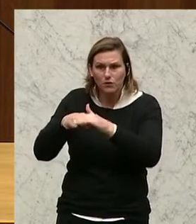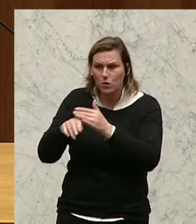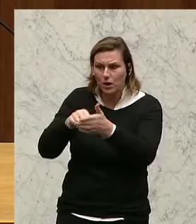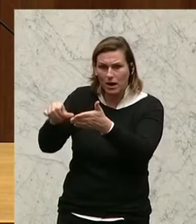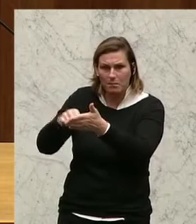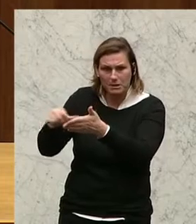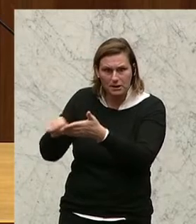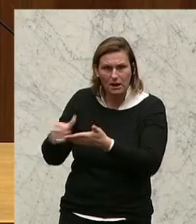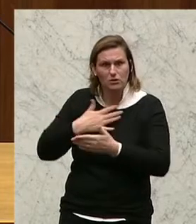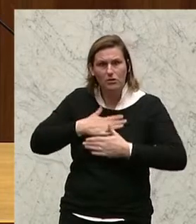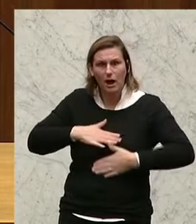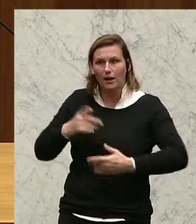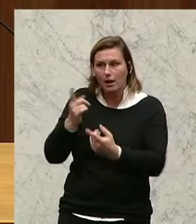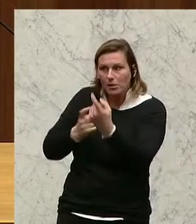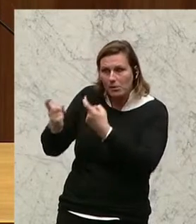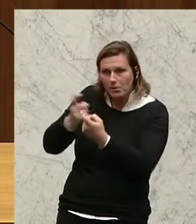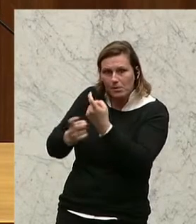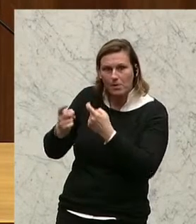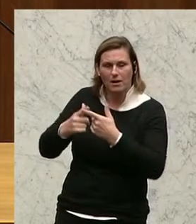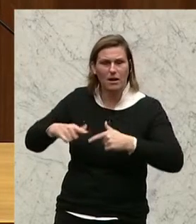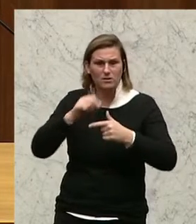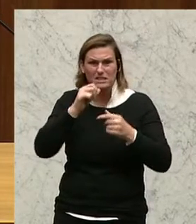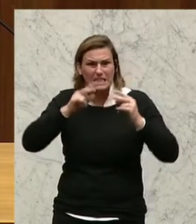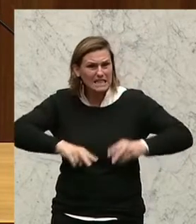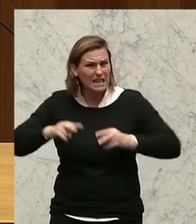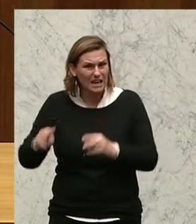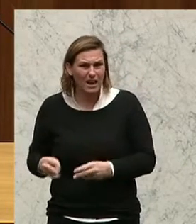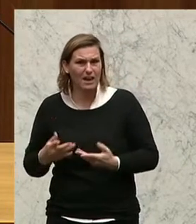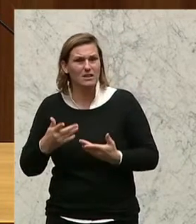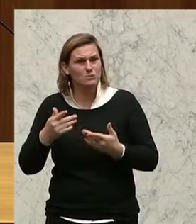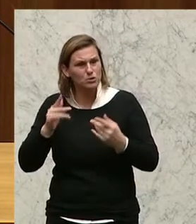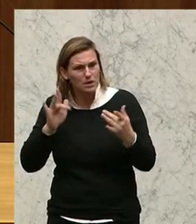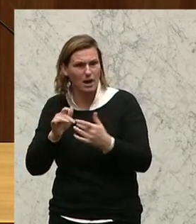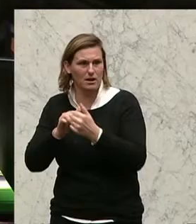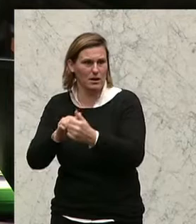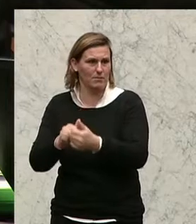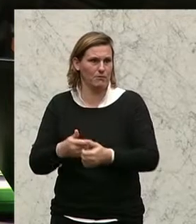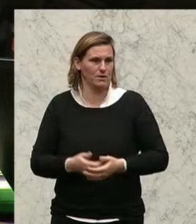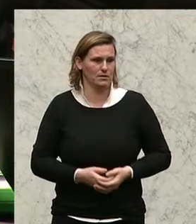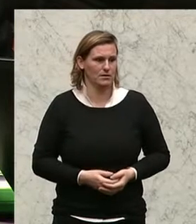finanzieren, die sie so gerne ins Land holen. Das ist nicht gerecht. Und da gehört angesetzt.